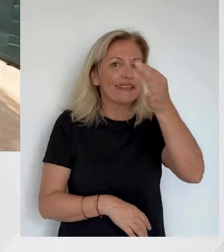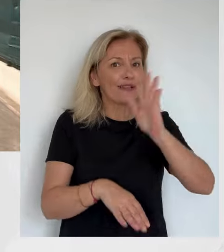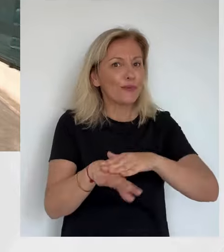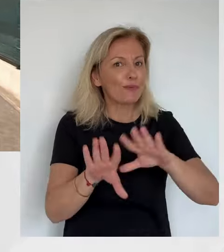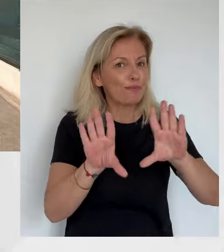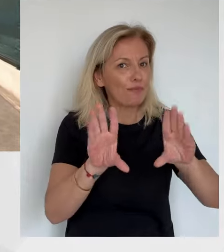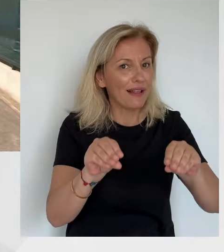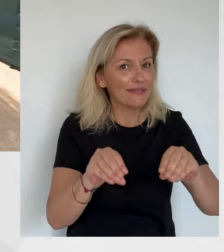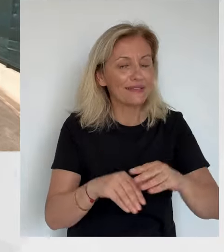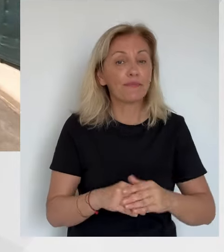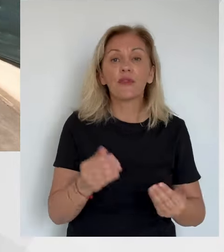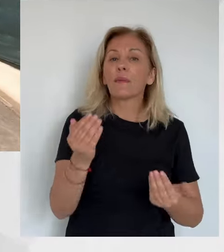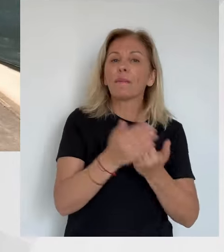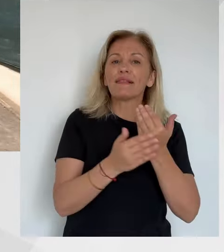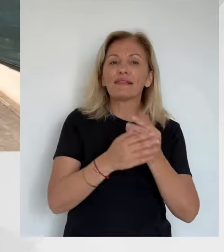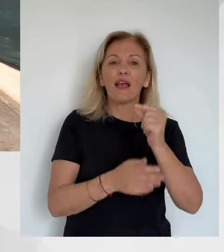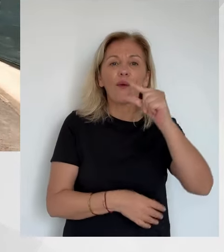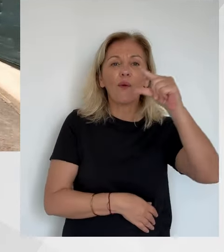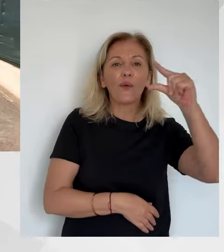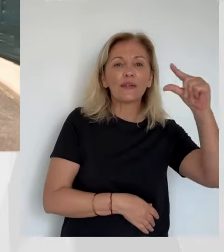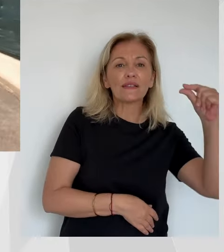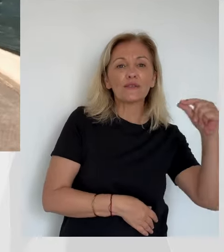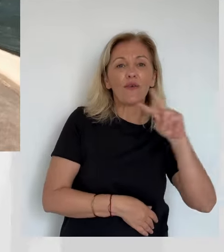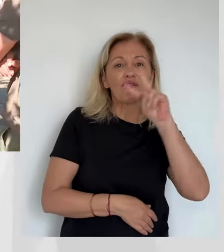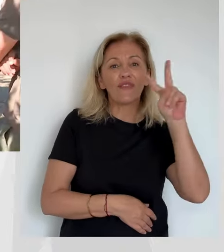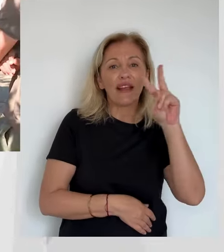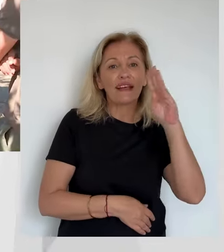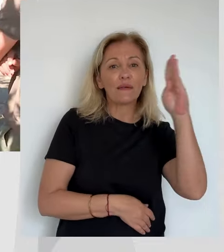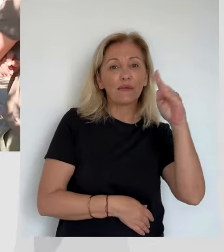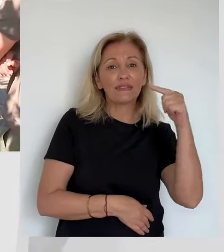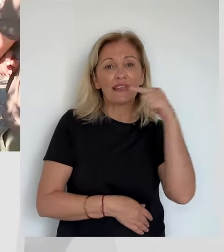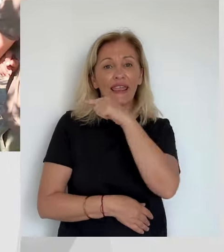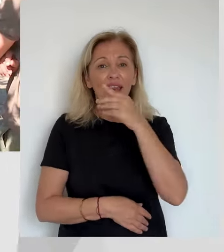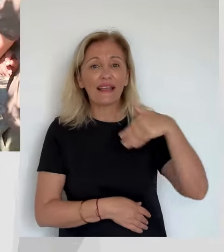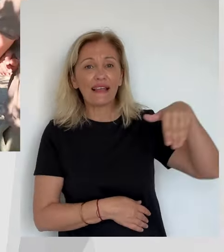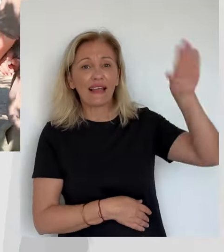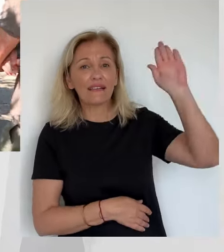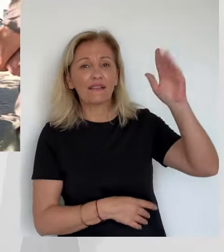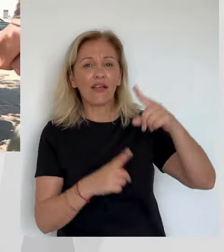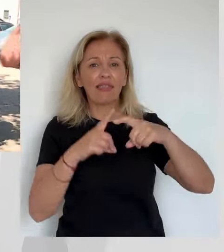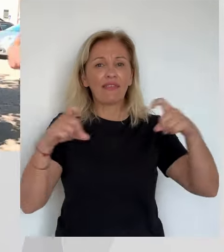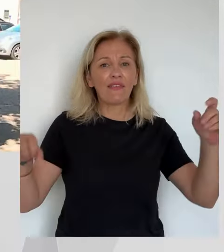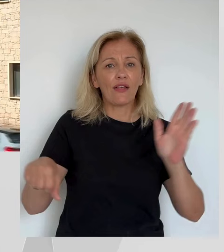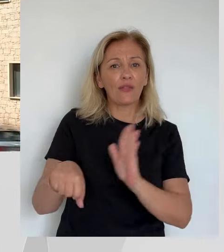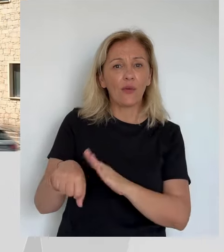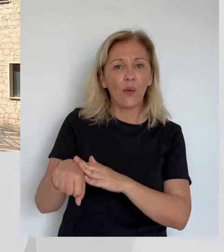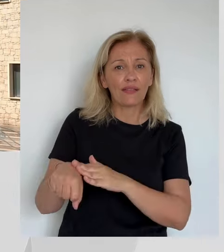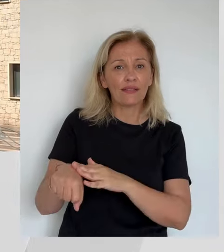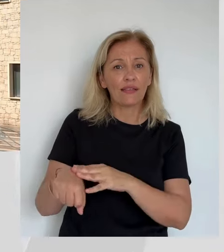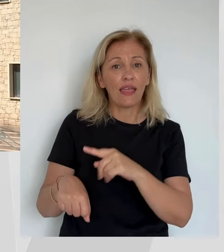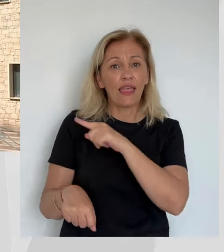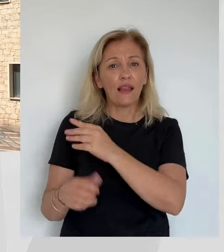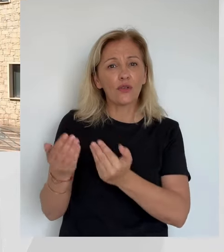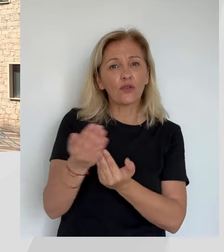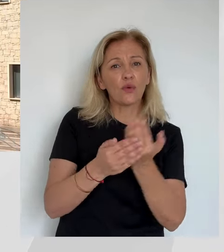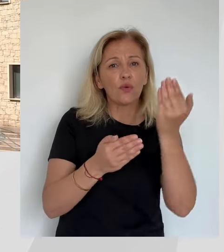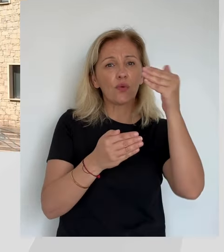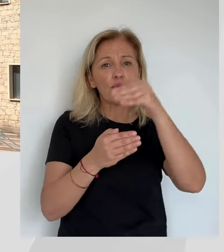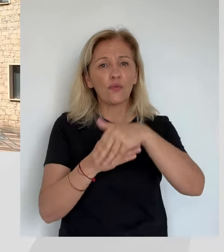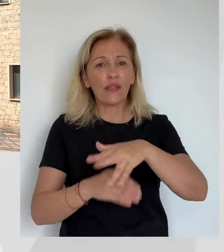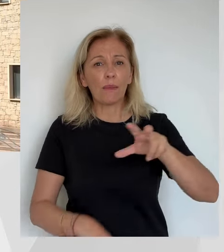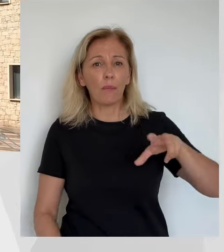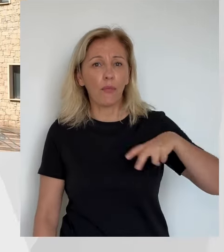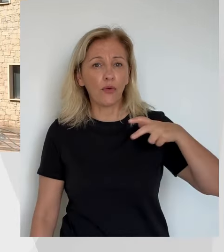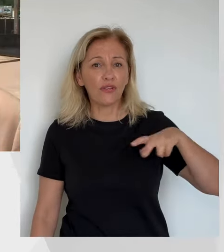Candidate d'hiver droite pour ses élections législatives, elle a passé la journée à Portiche auprès de ses proches et des électeurs. Alors moi, je préside un bureau.